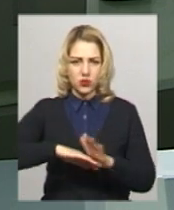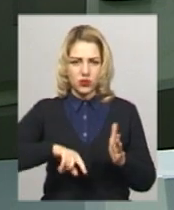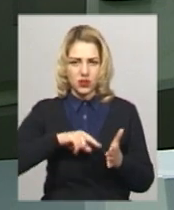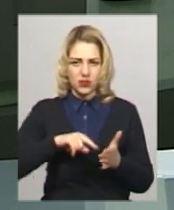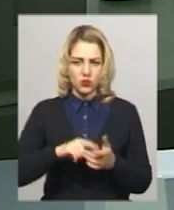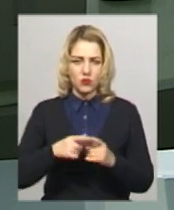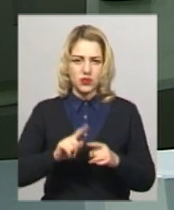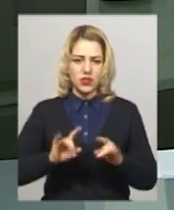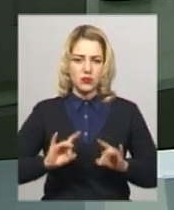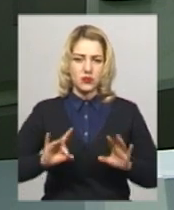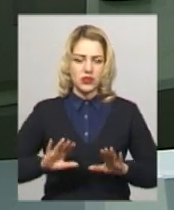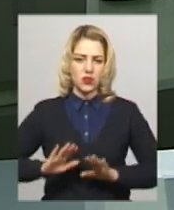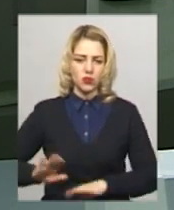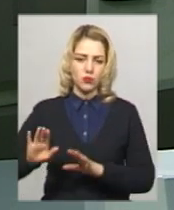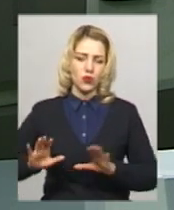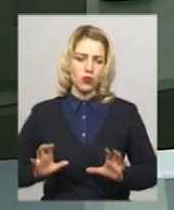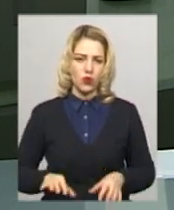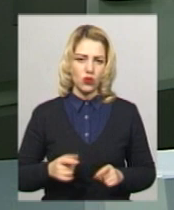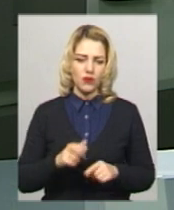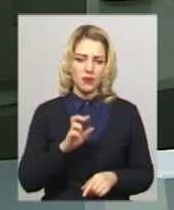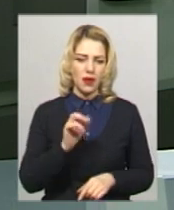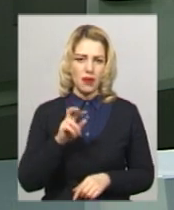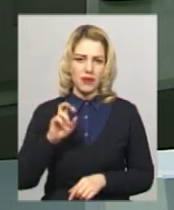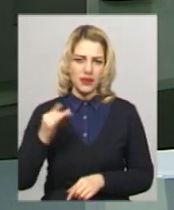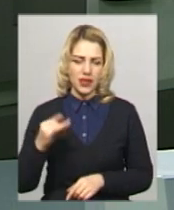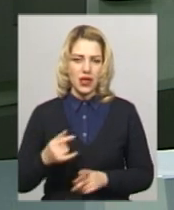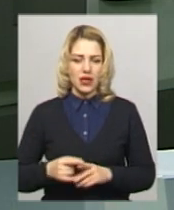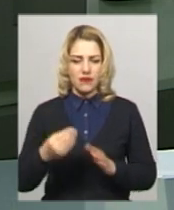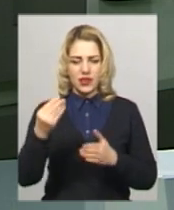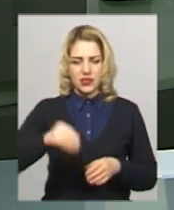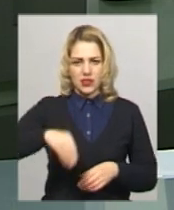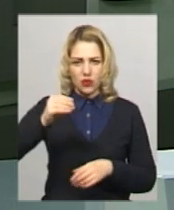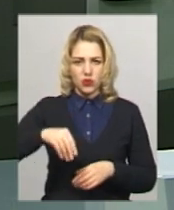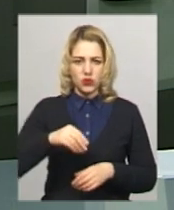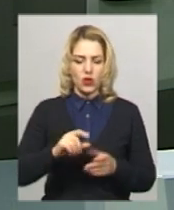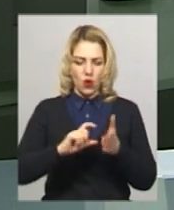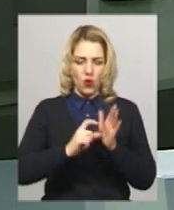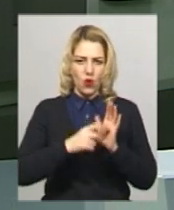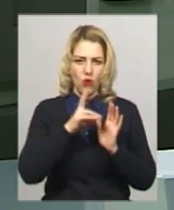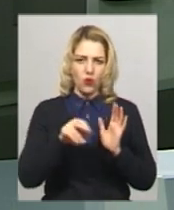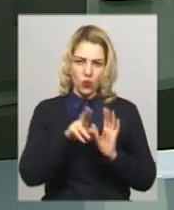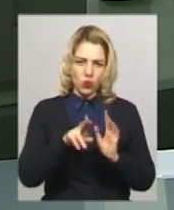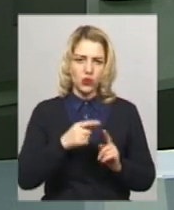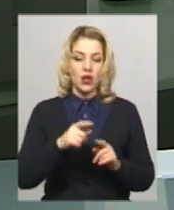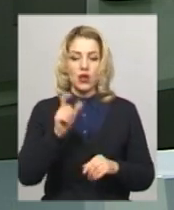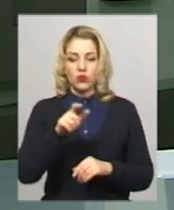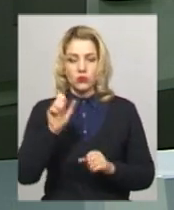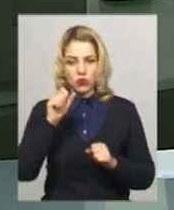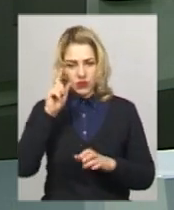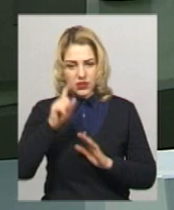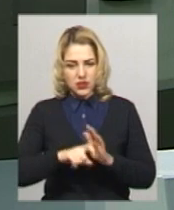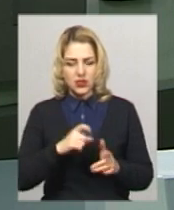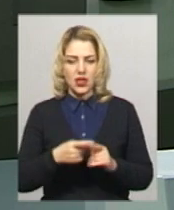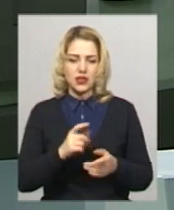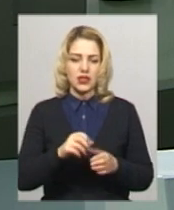розповідає заступник міського голови міста Сергій Бабій. Каже, відсканувавши QR-код, на карці пасажири зможуть дізнатися дані про водія,